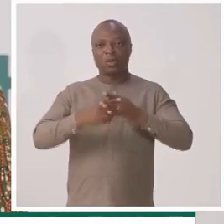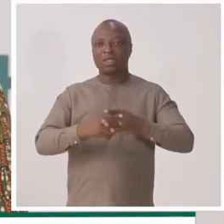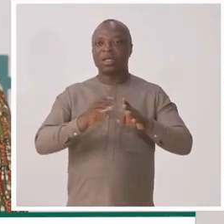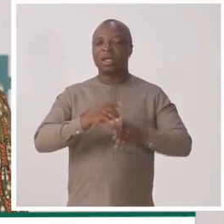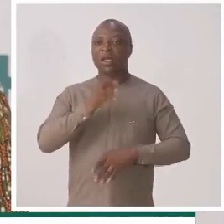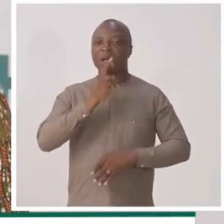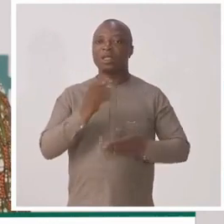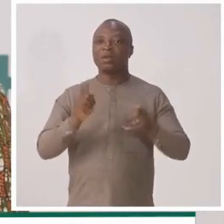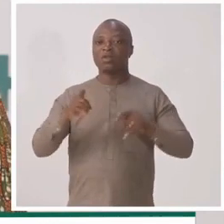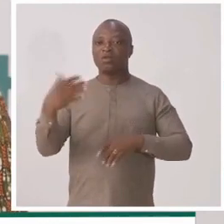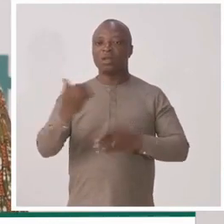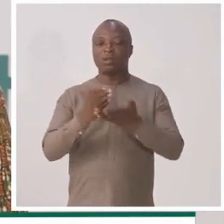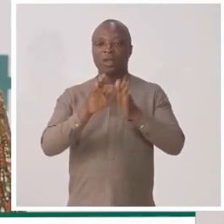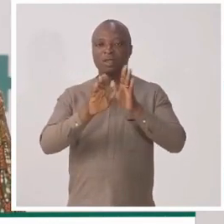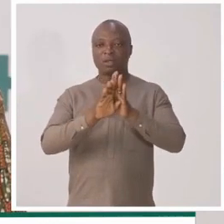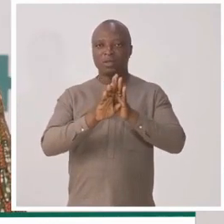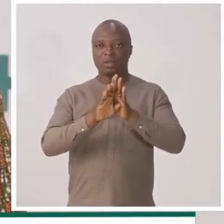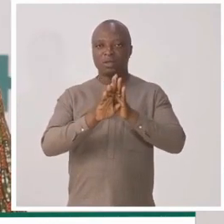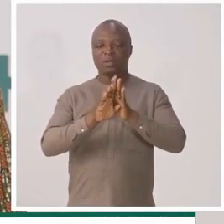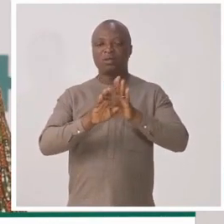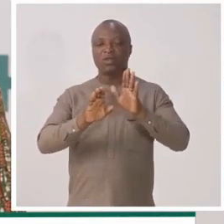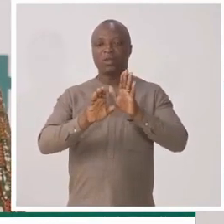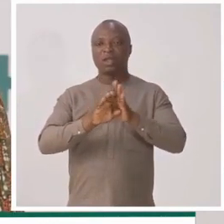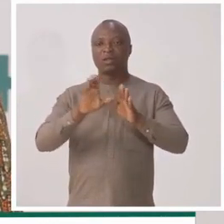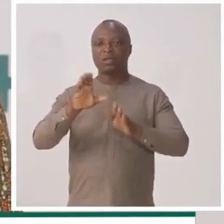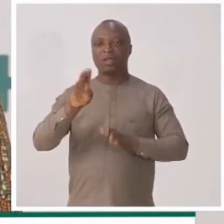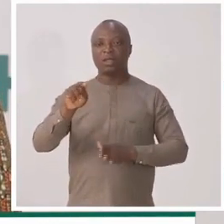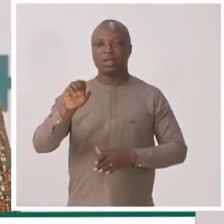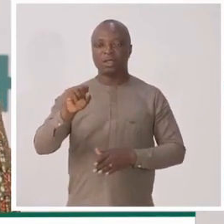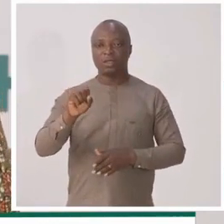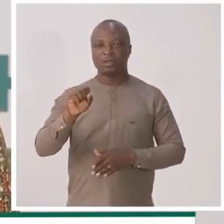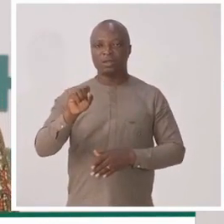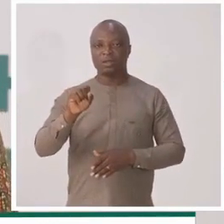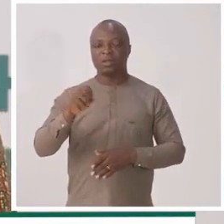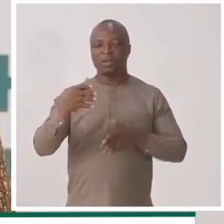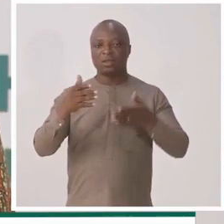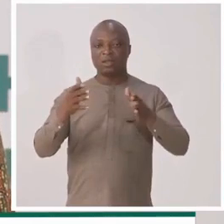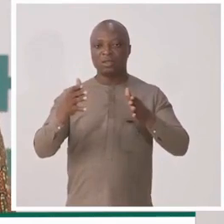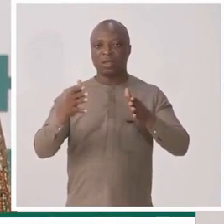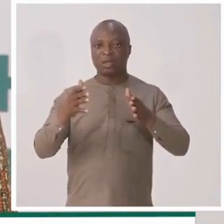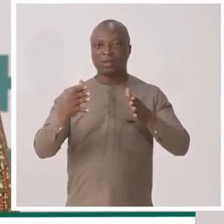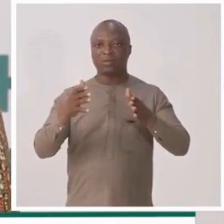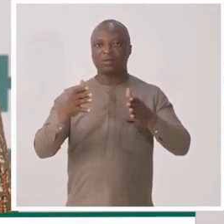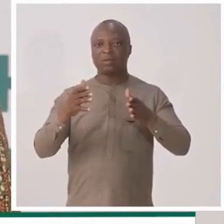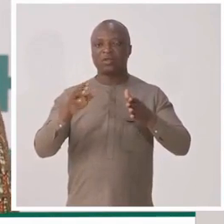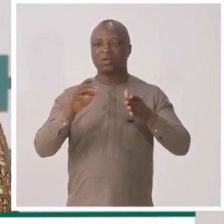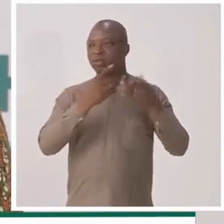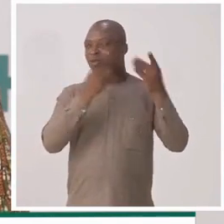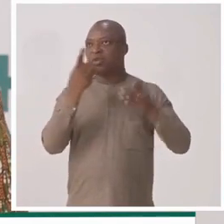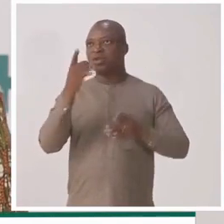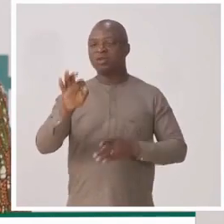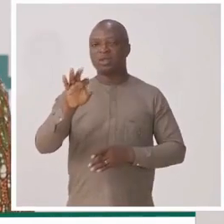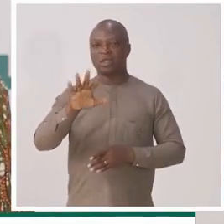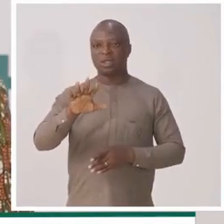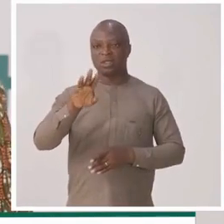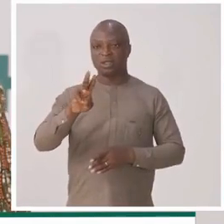réalité, lorsque vous prenez par exemple le cas de la CNSS, déjà dès 1956, il